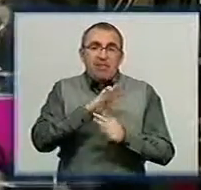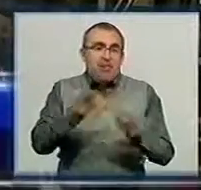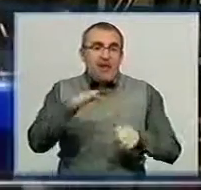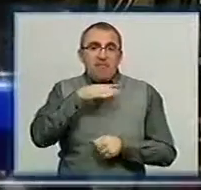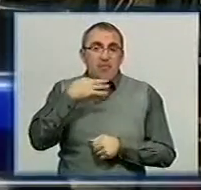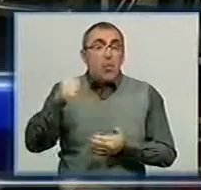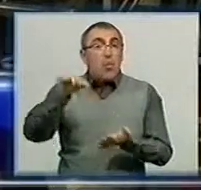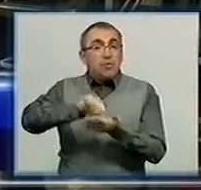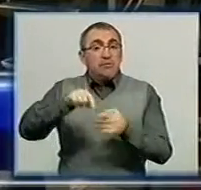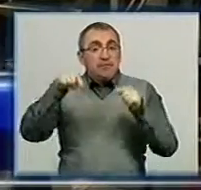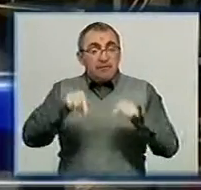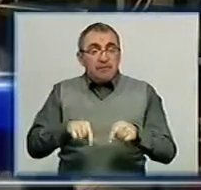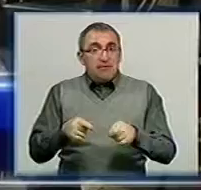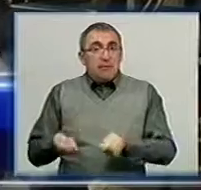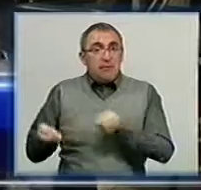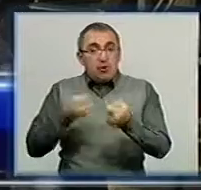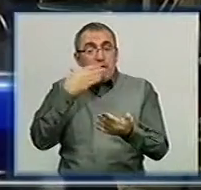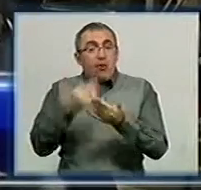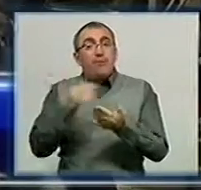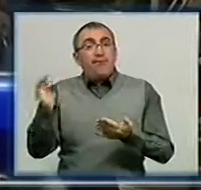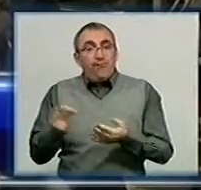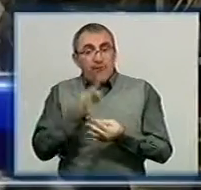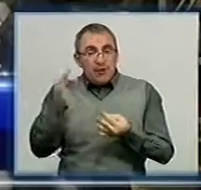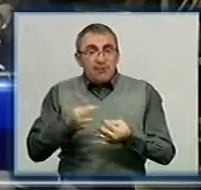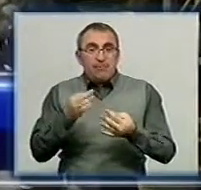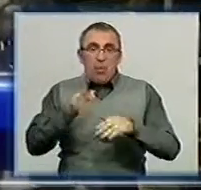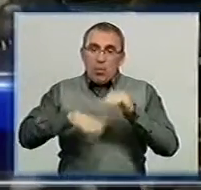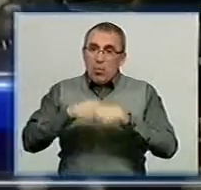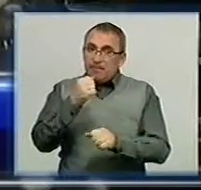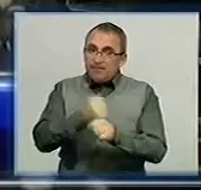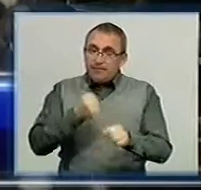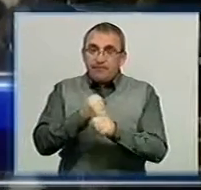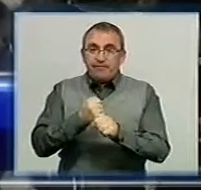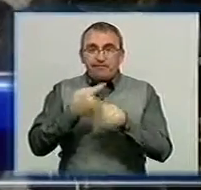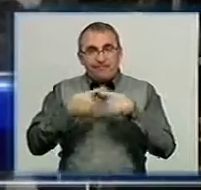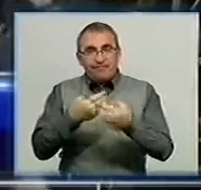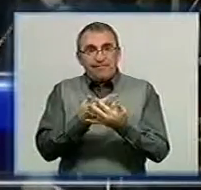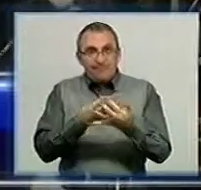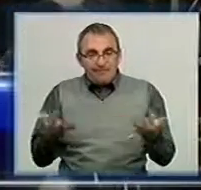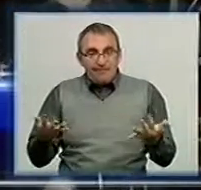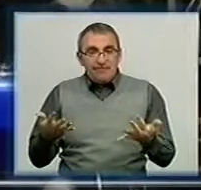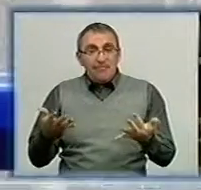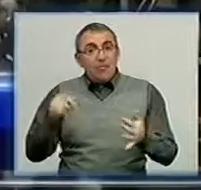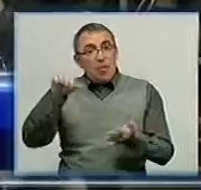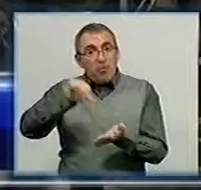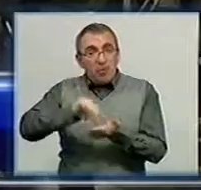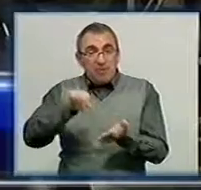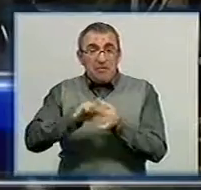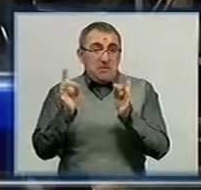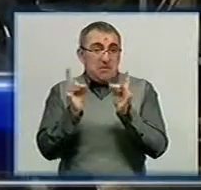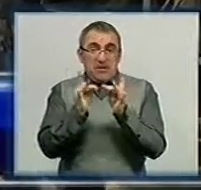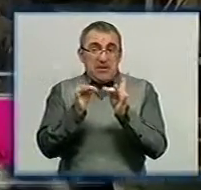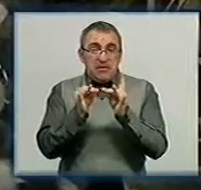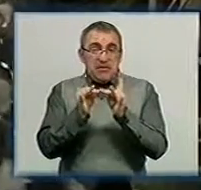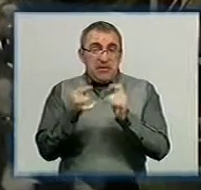участвую, принесла свої вишивки. Я люблю рукодельничать. Принесла свої вишивки, щоб теж поучаствувати. Десять гривень.